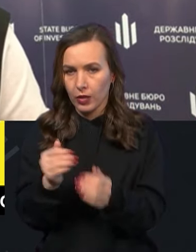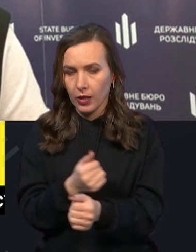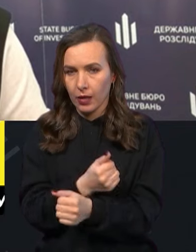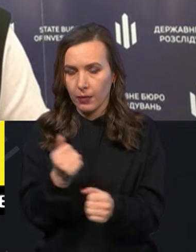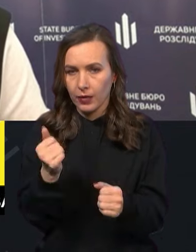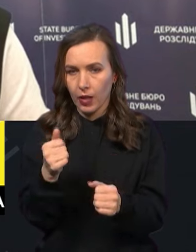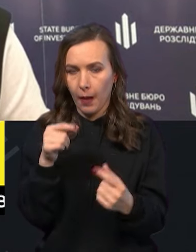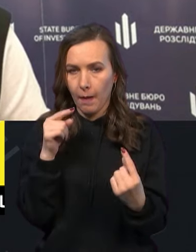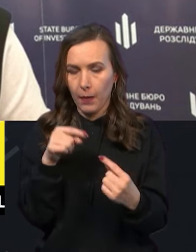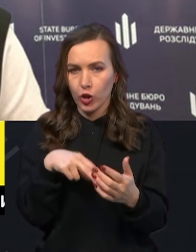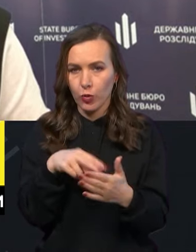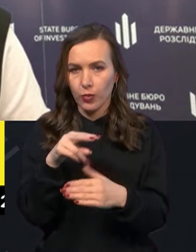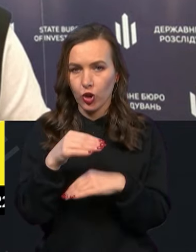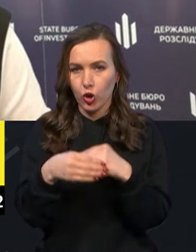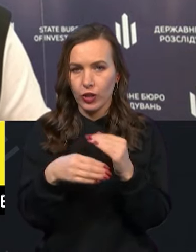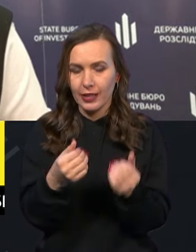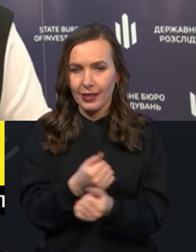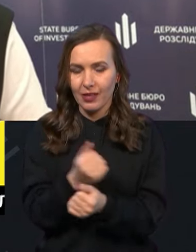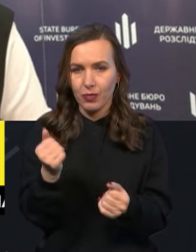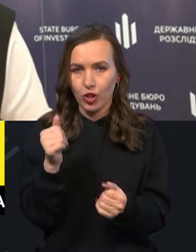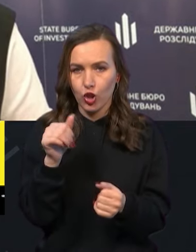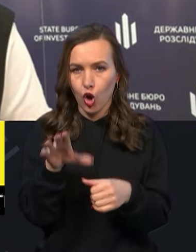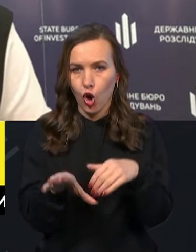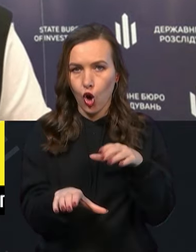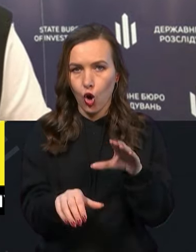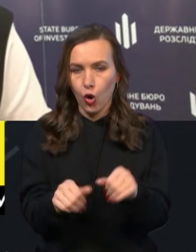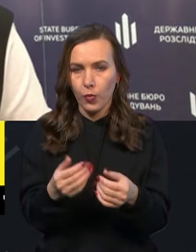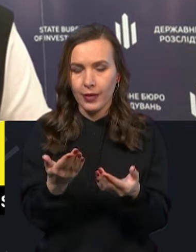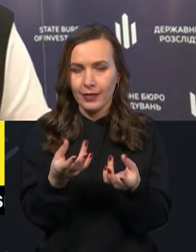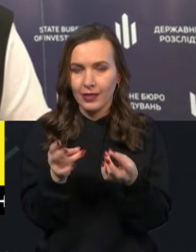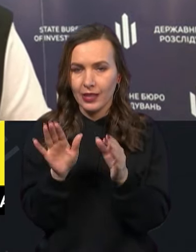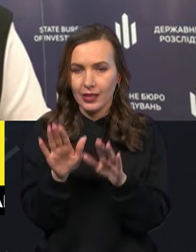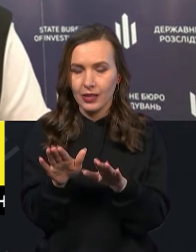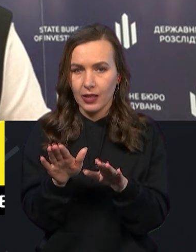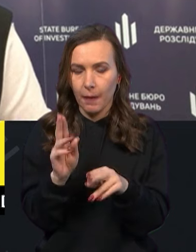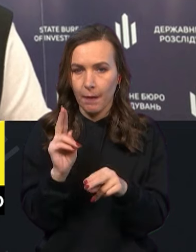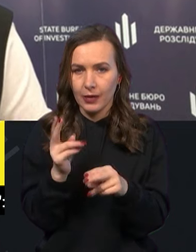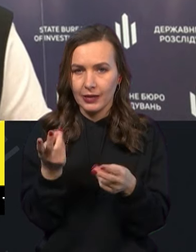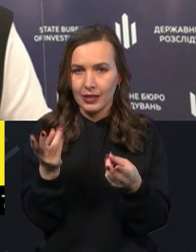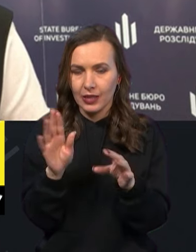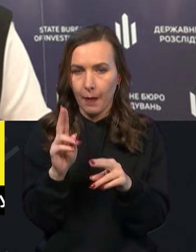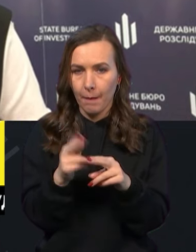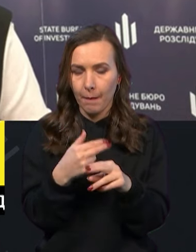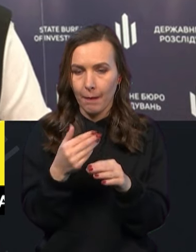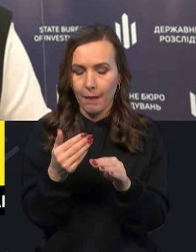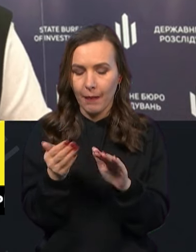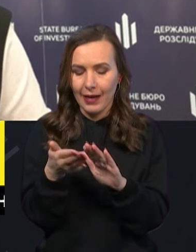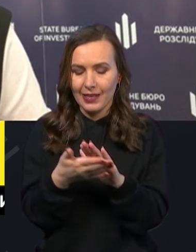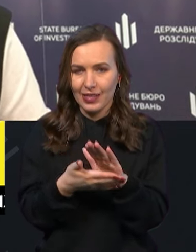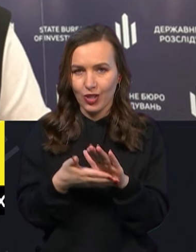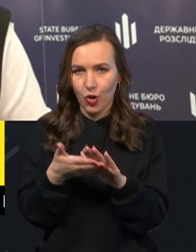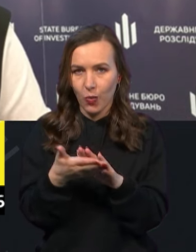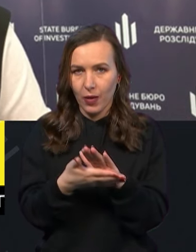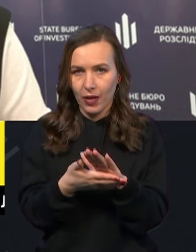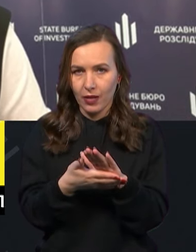протипіхотній міні окупантів, які вони залишили, залишився без стопи, його знайшли